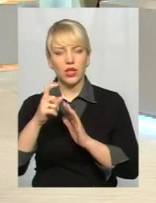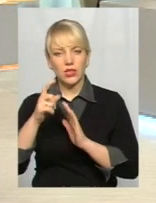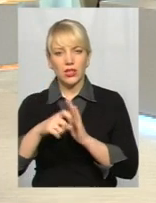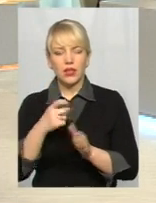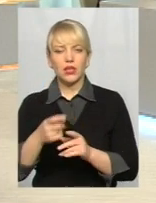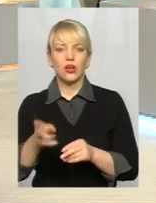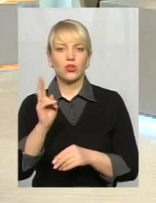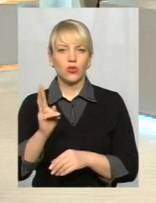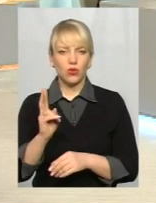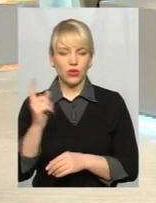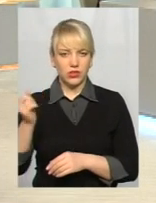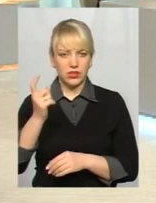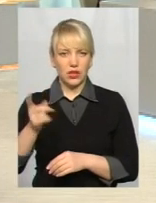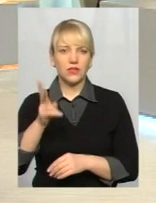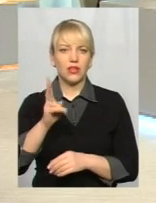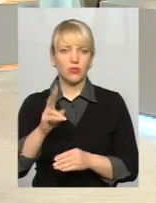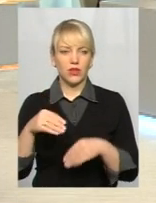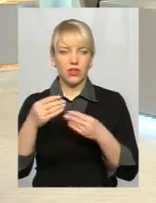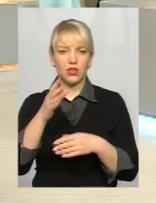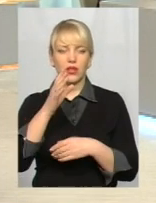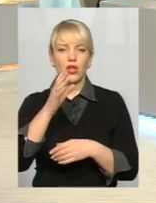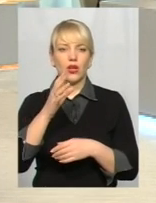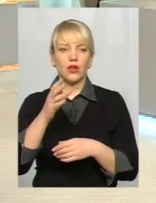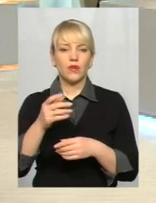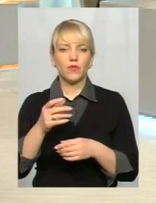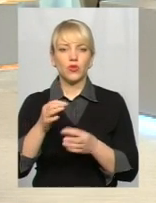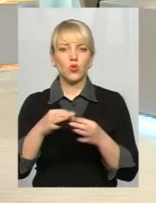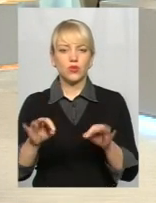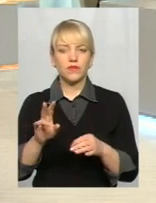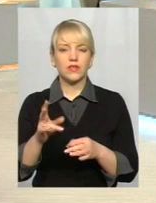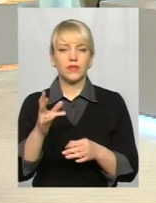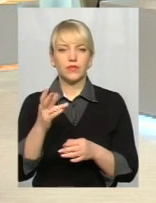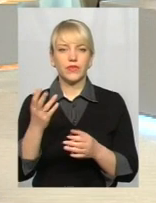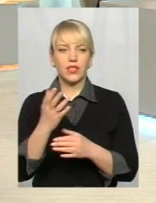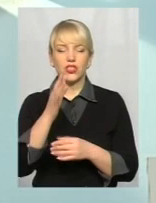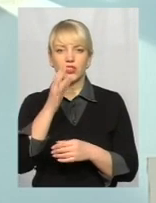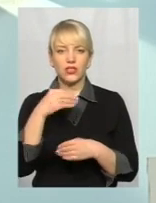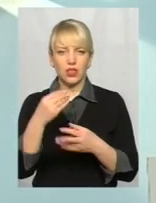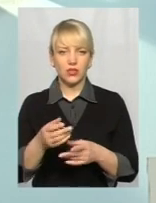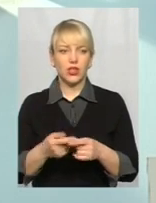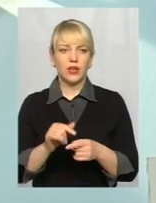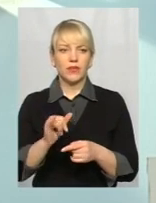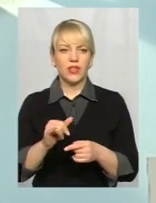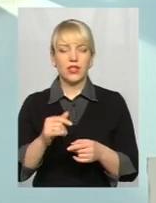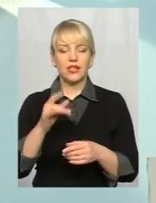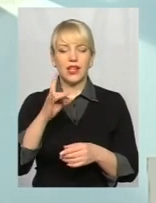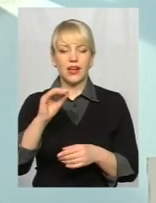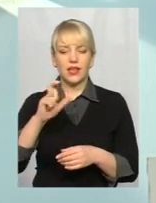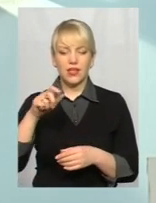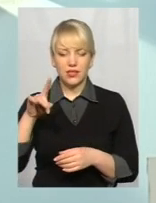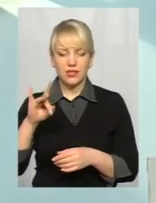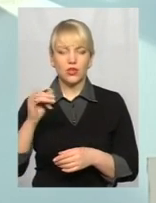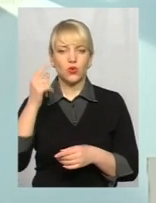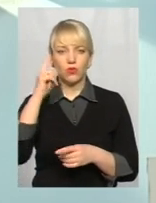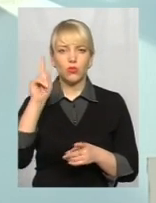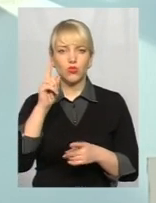належить і на який час наданий цей дозвіл. А з реєстром, я думаю, що ми до цього дійдемо, тому що інформаційні технології рухаються вперед